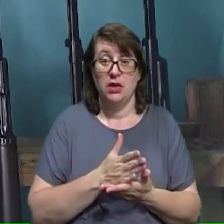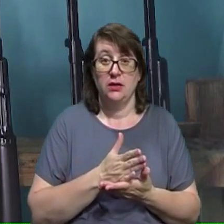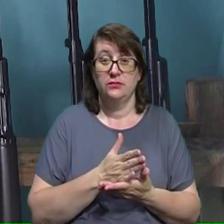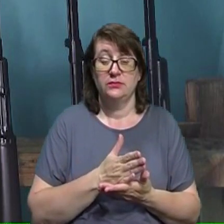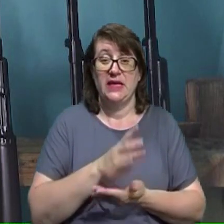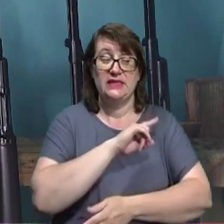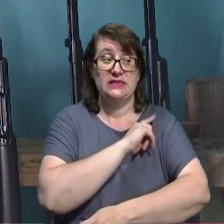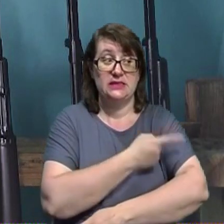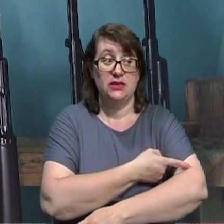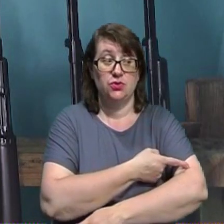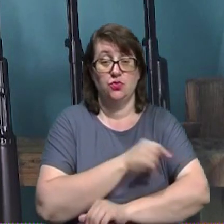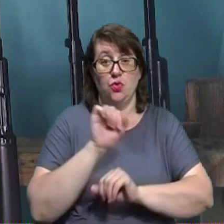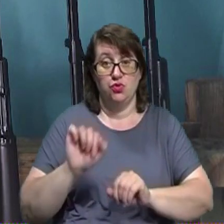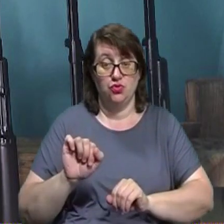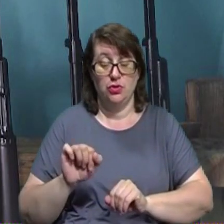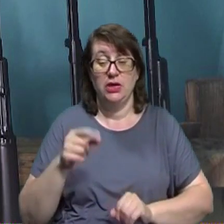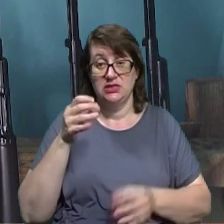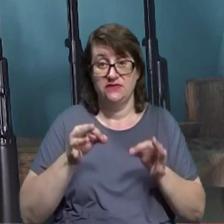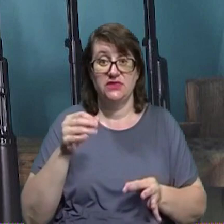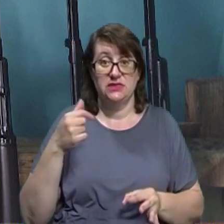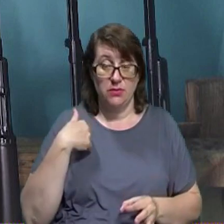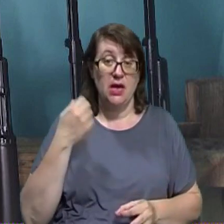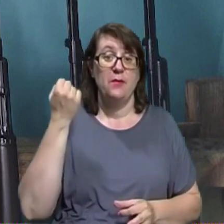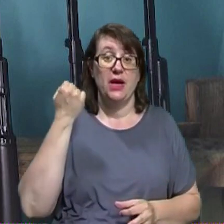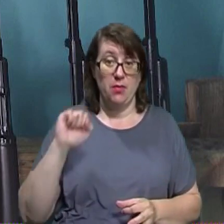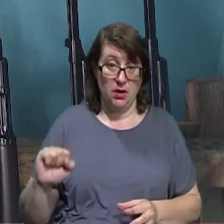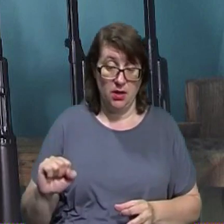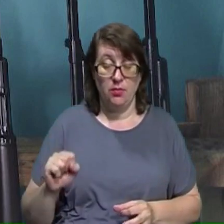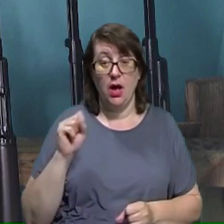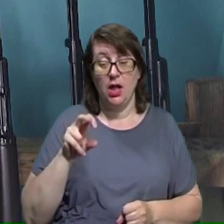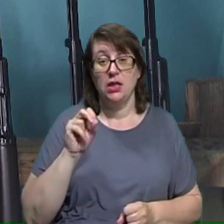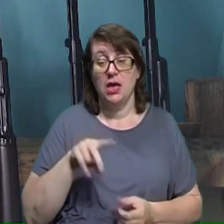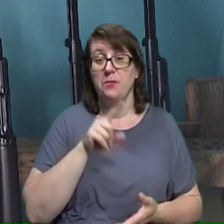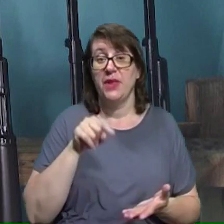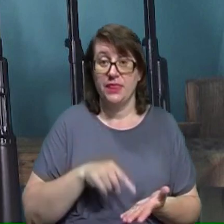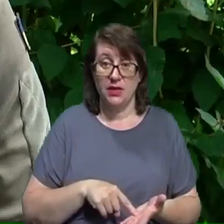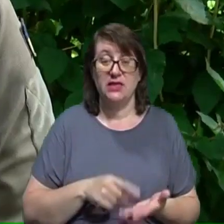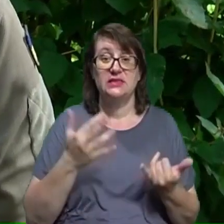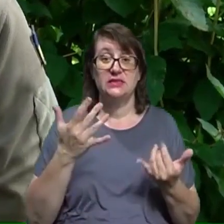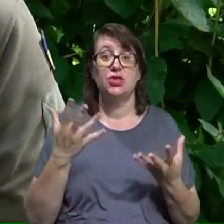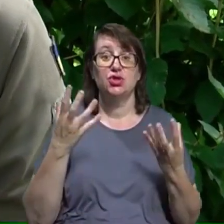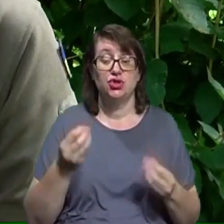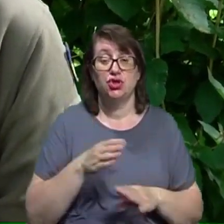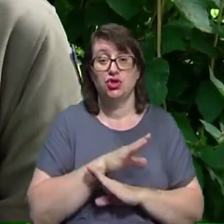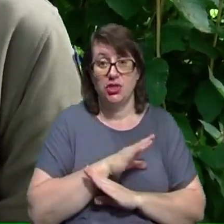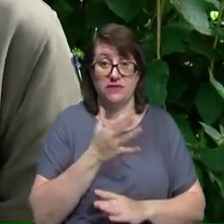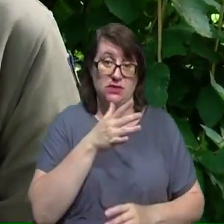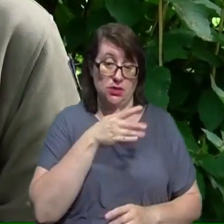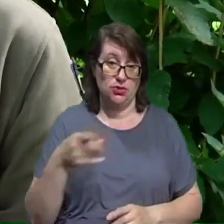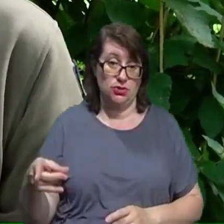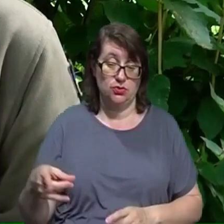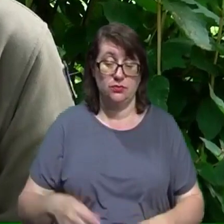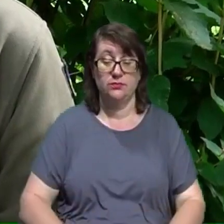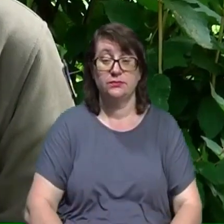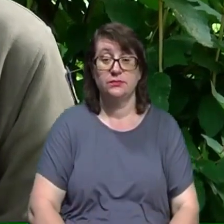оборону. Звісно, ми перемагаємо, але питання ж – скільки ще жертв, скільки часу. Антоніна Тугас, Сергій Кобилянський,